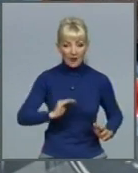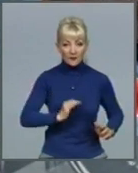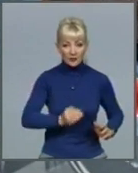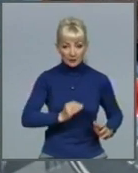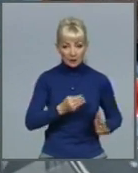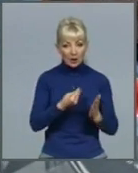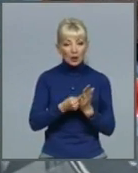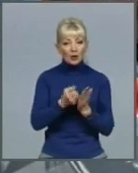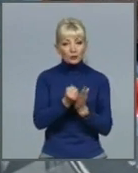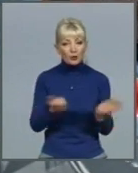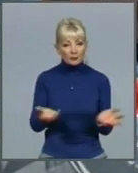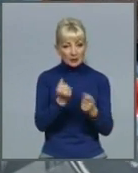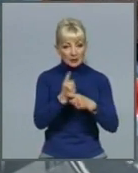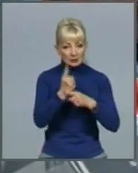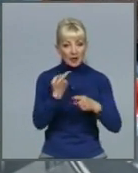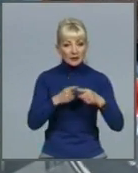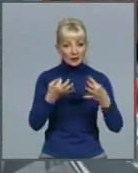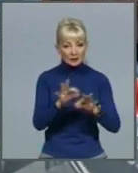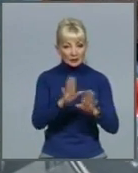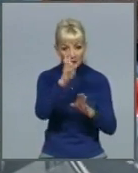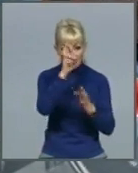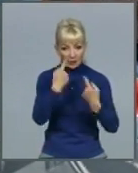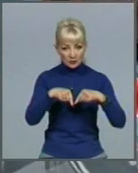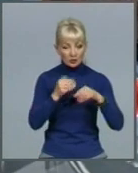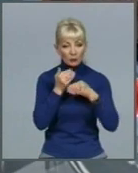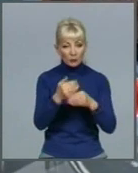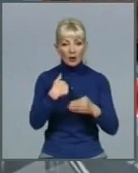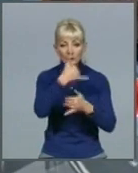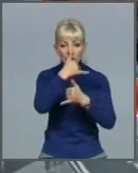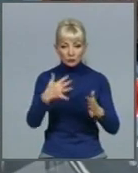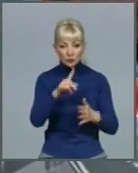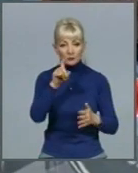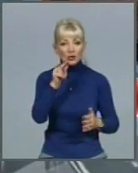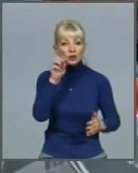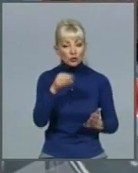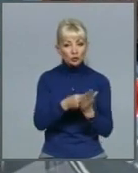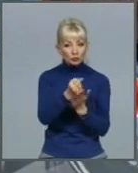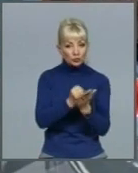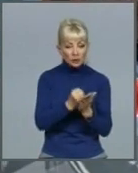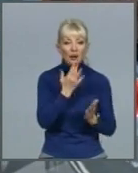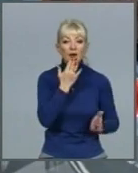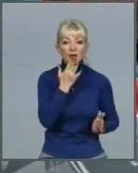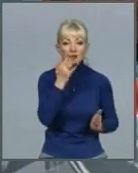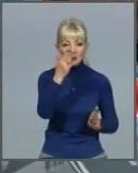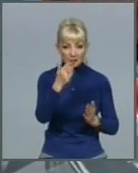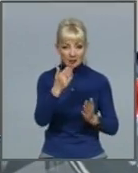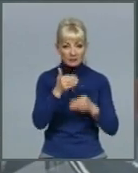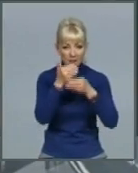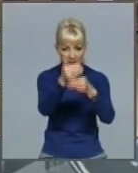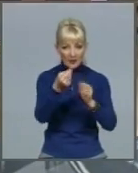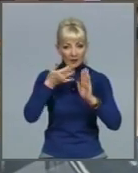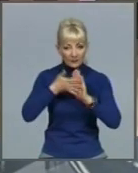неприпустима державна допомога. Ми не можемо за рахунок бюджету іноземцям покривати витрати на цітасти.